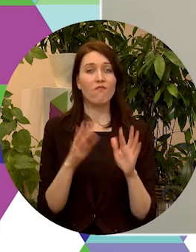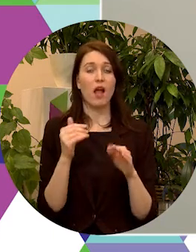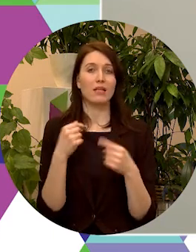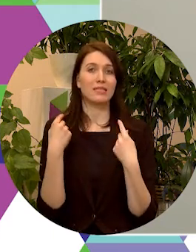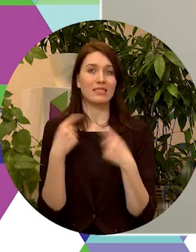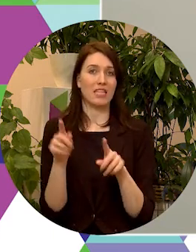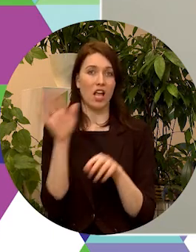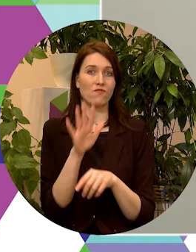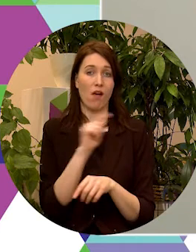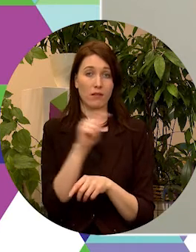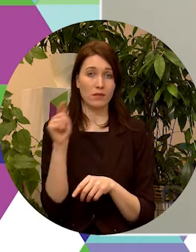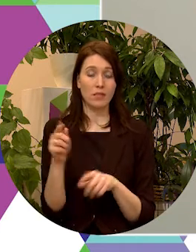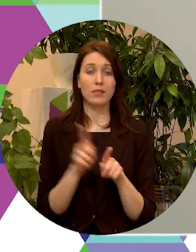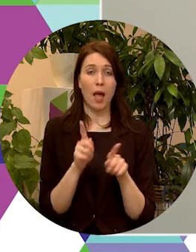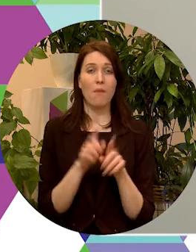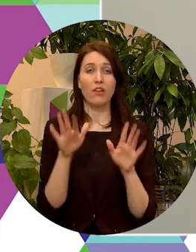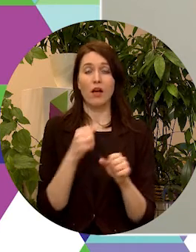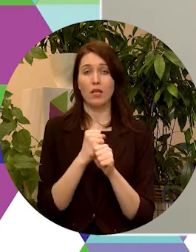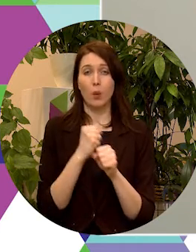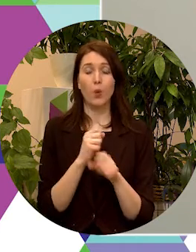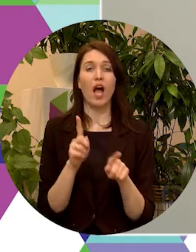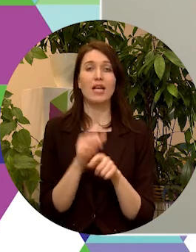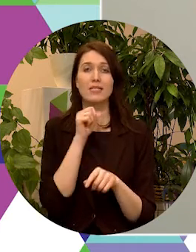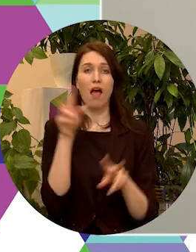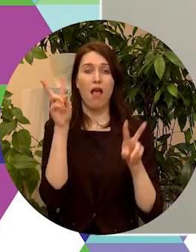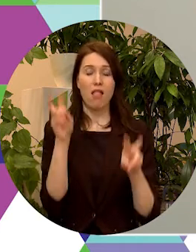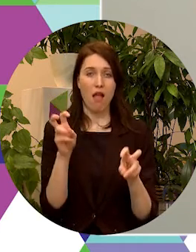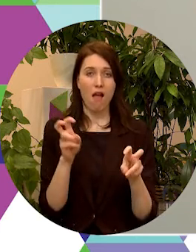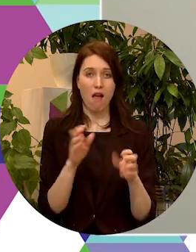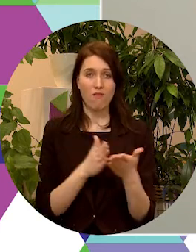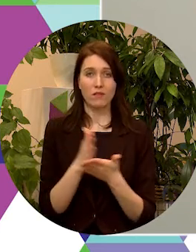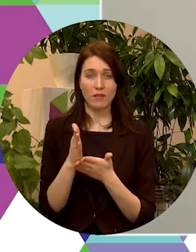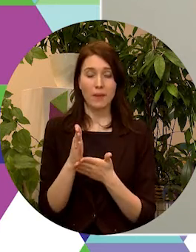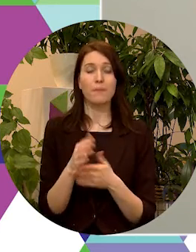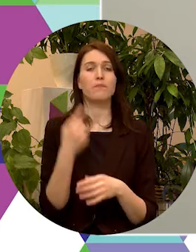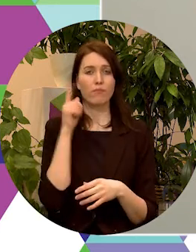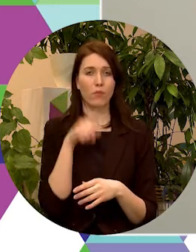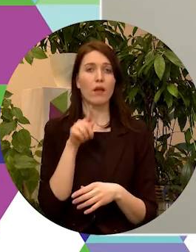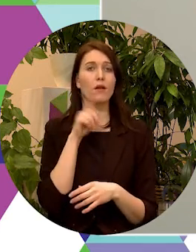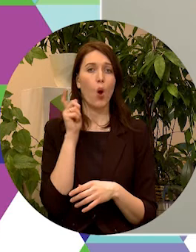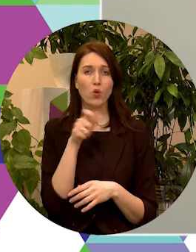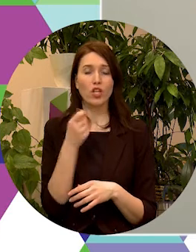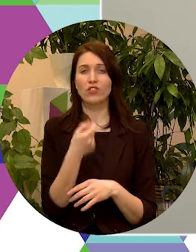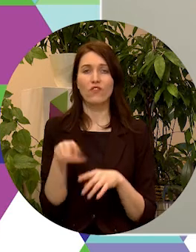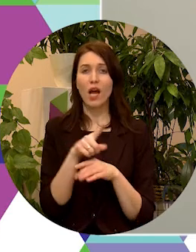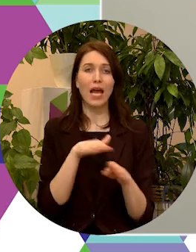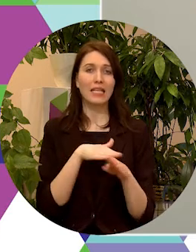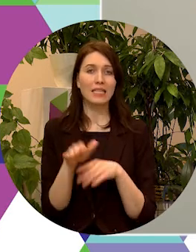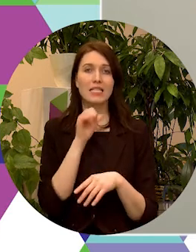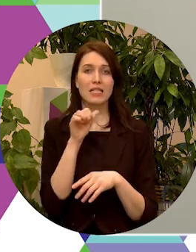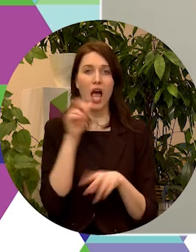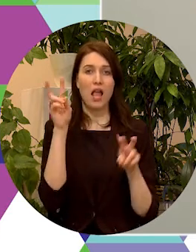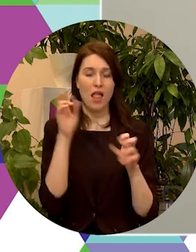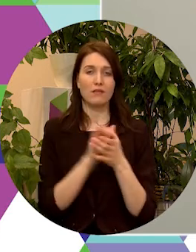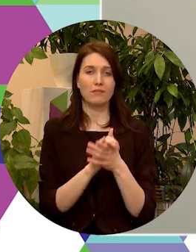Tāpat tās noteikti var darboties arī zaļā kursa virzienā un te, protams, jaunieši arvienu vairāk īstenoja zaļu dzīves